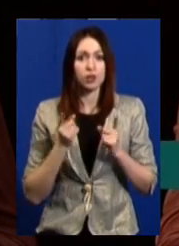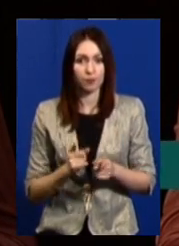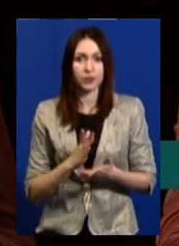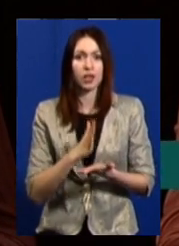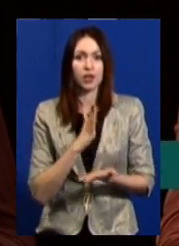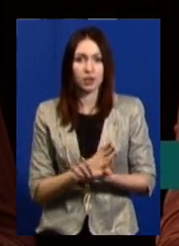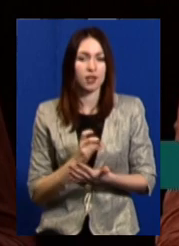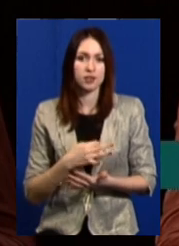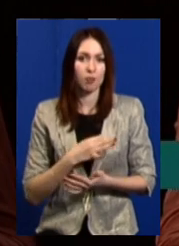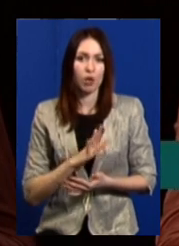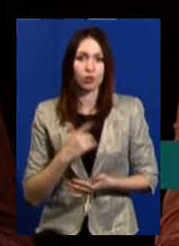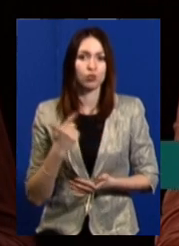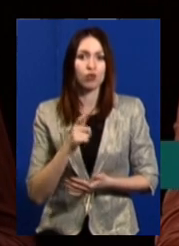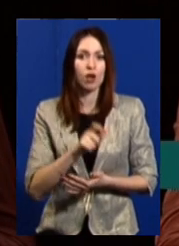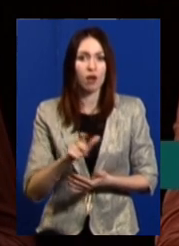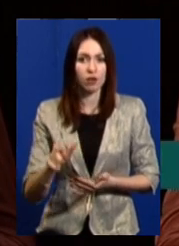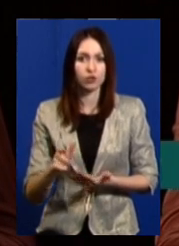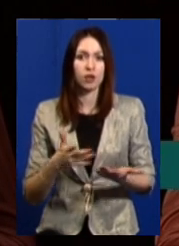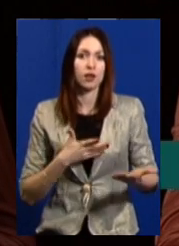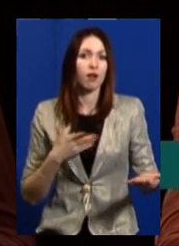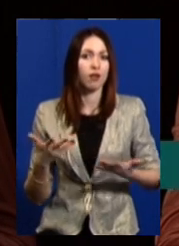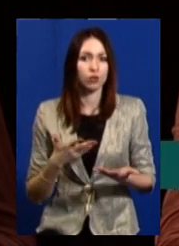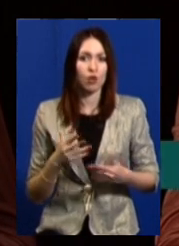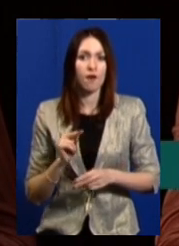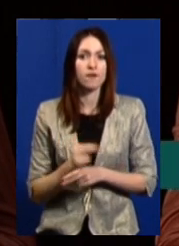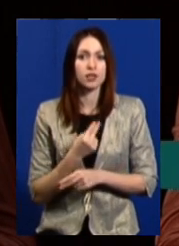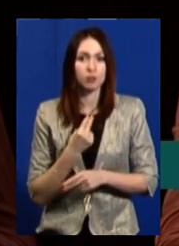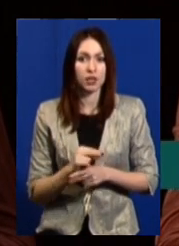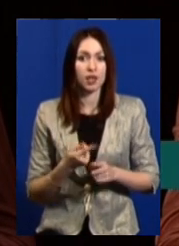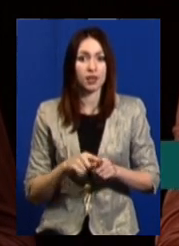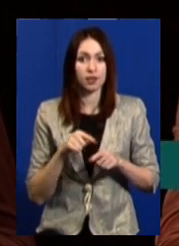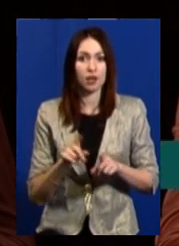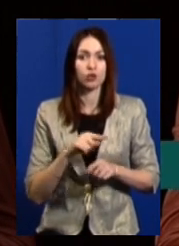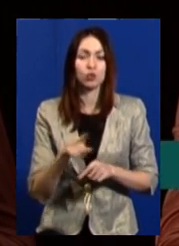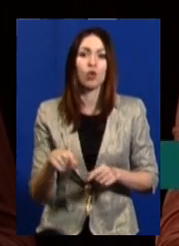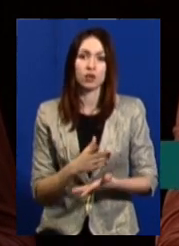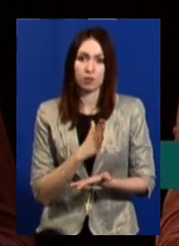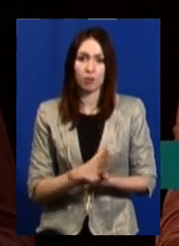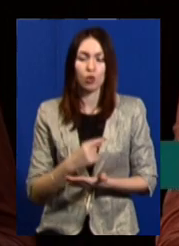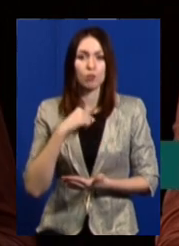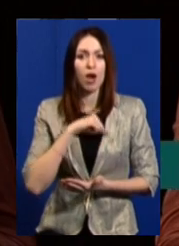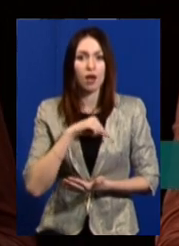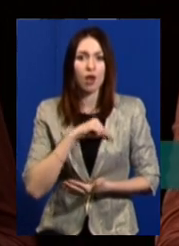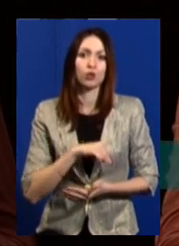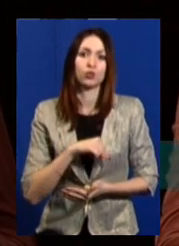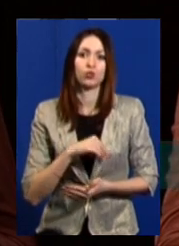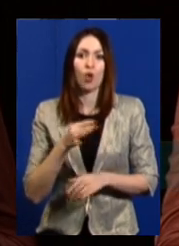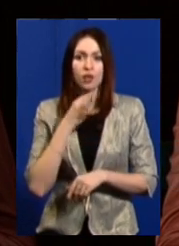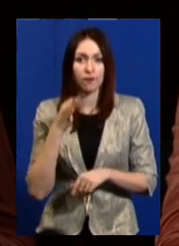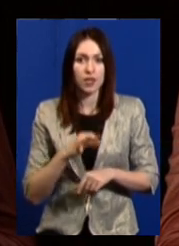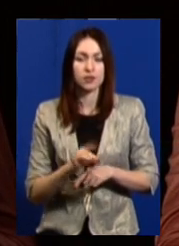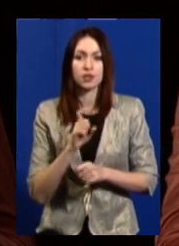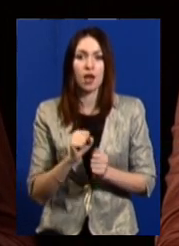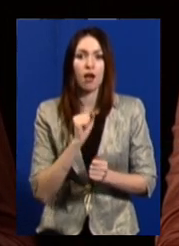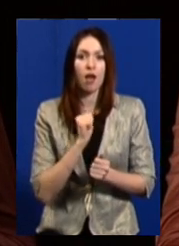існують небайдужі громадяни, які саме виховані таким чином, що вони мають моральну відповідальність